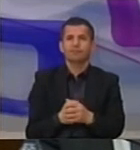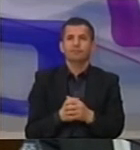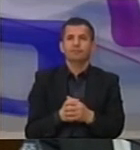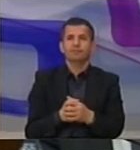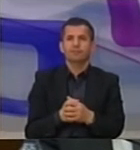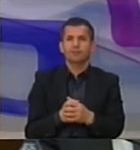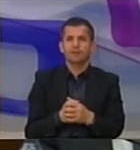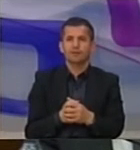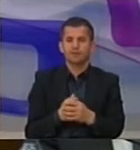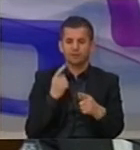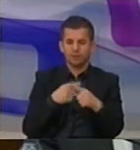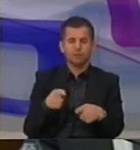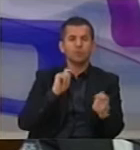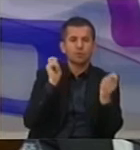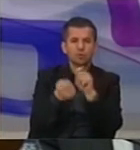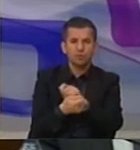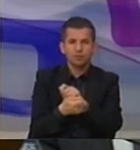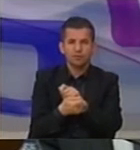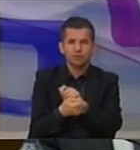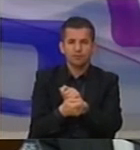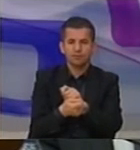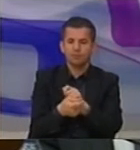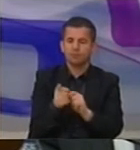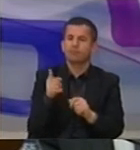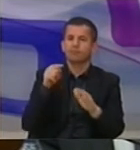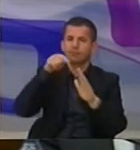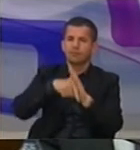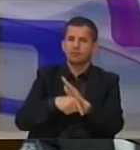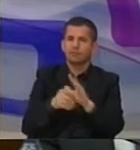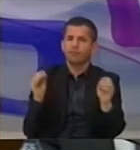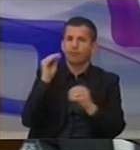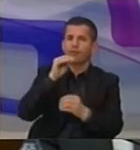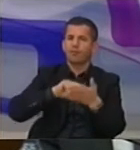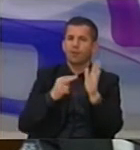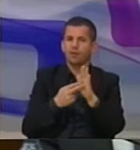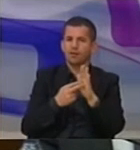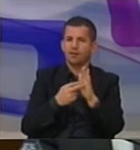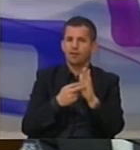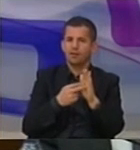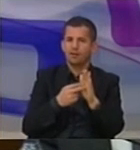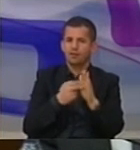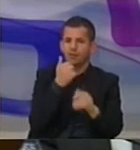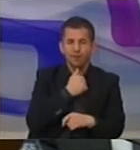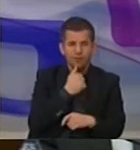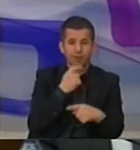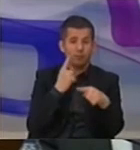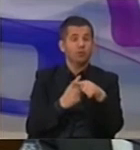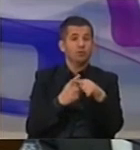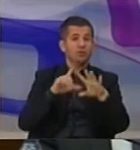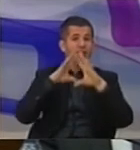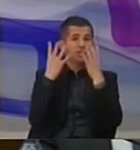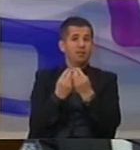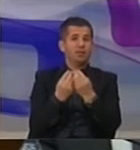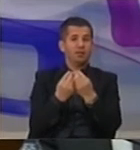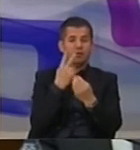është një ndryshim në tëllësi të politika fiskale, dhe naturishtë që këto të gjitha